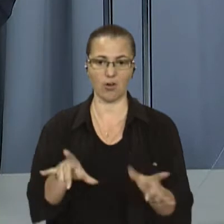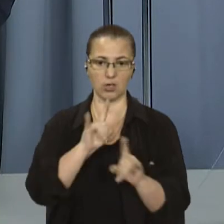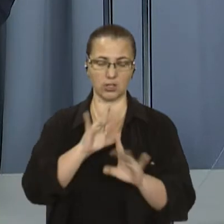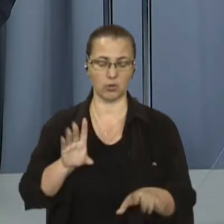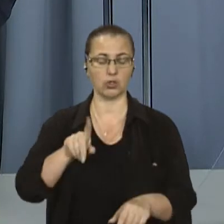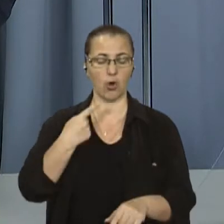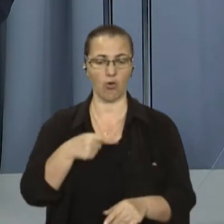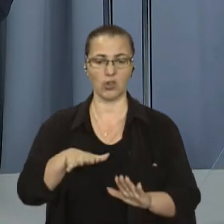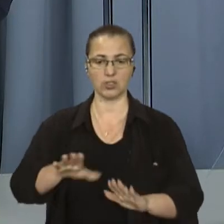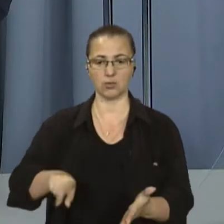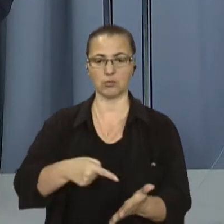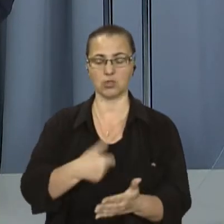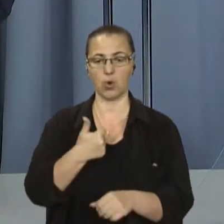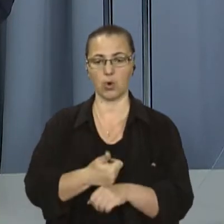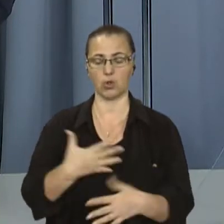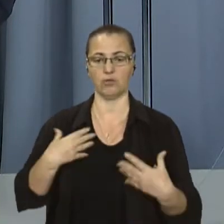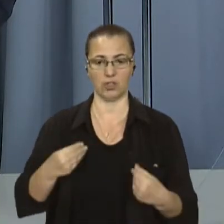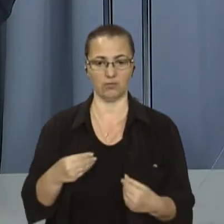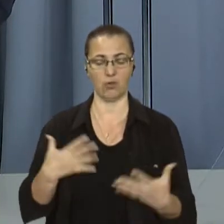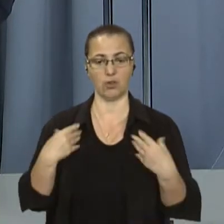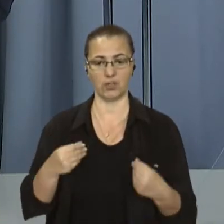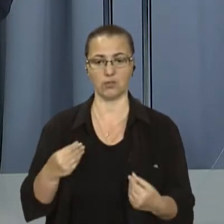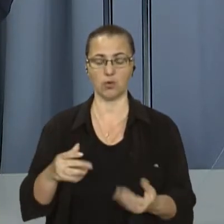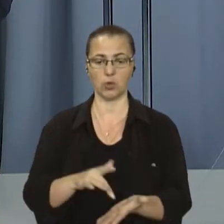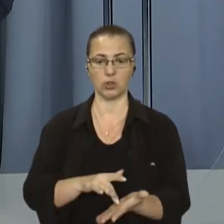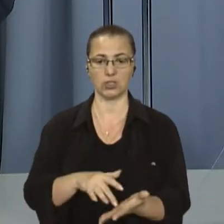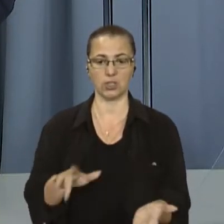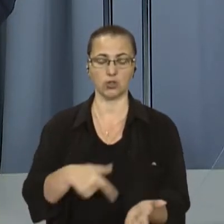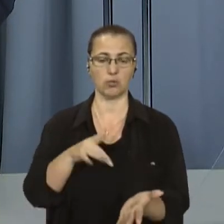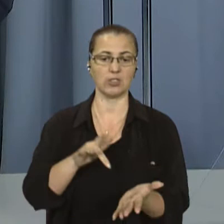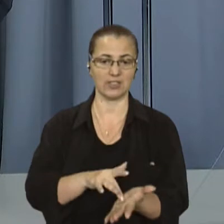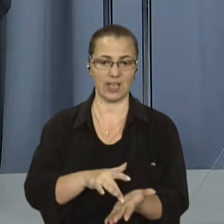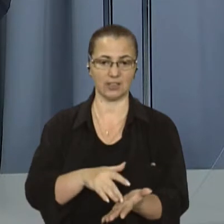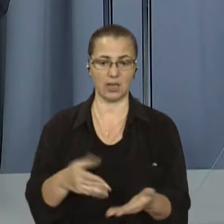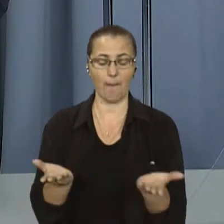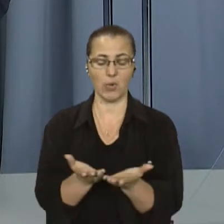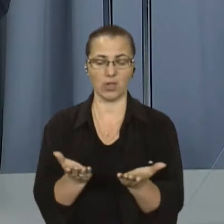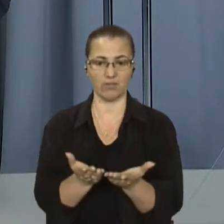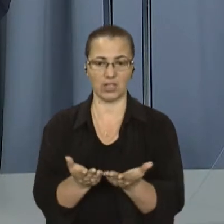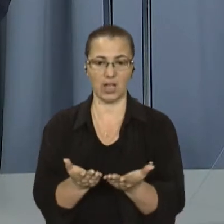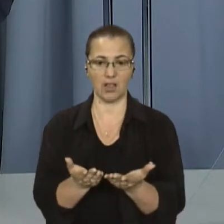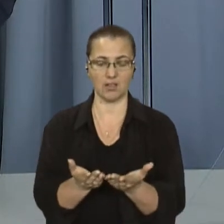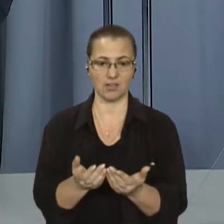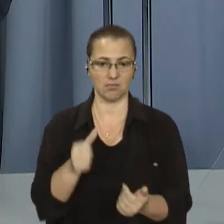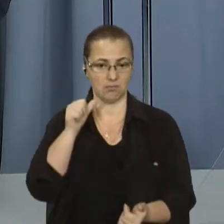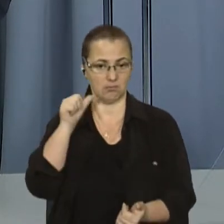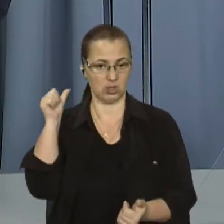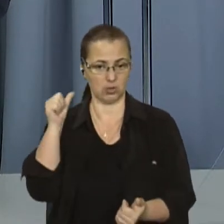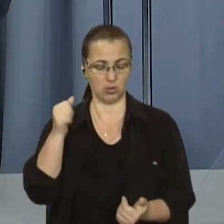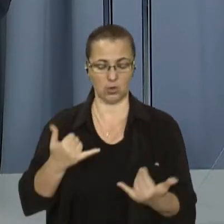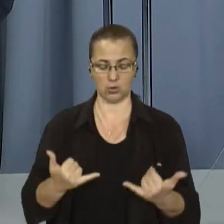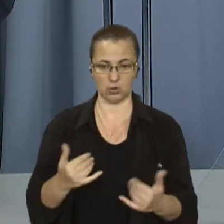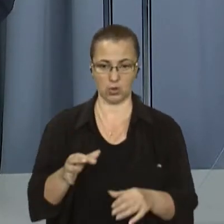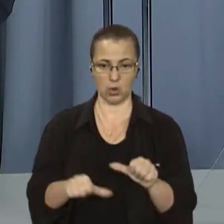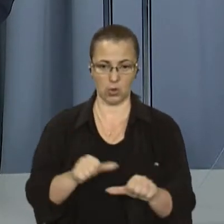Львова Андрій Москаленко. Зокрема, у Львівському туристичному центрі підрахували, що порівняно із минулим роком до них звернулись у